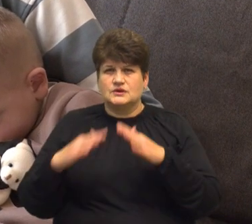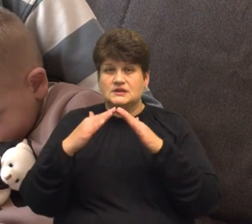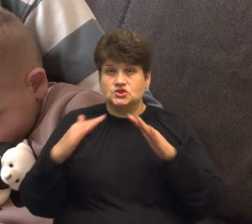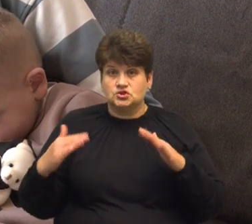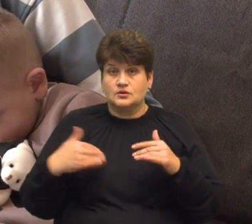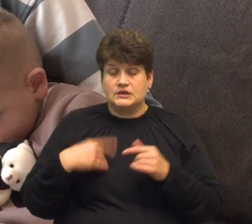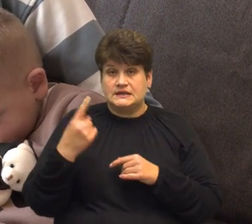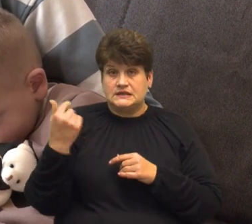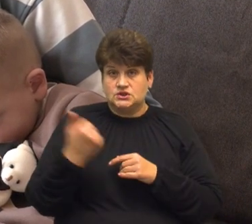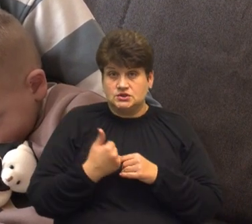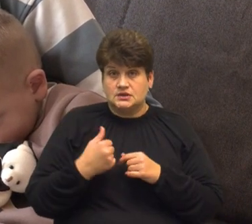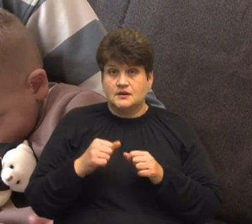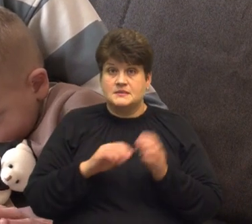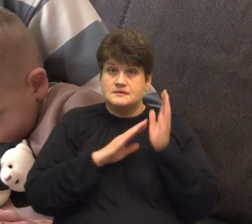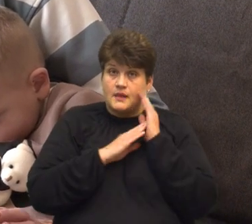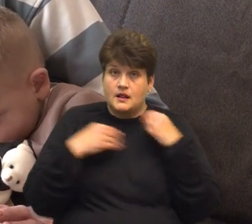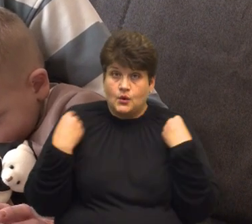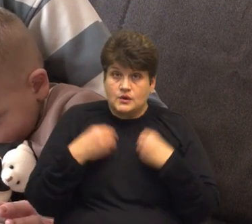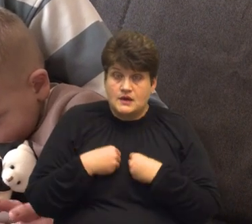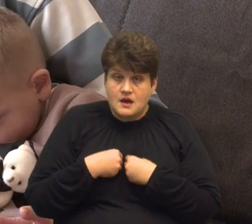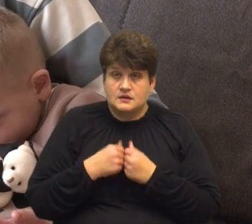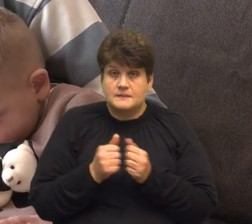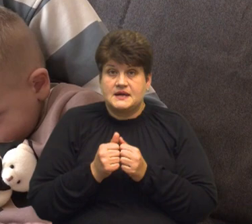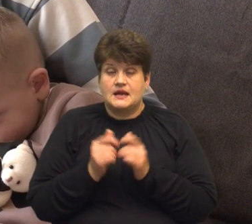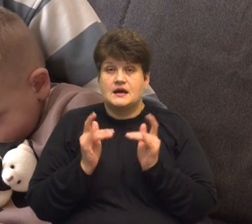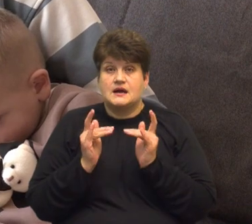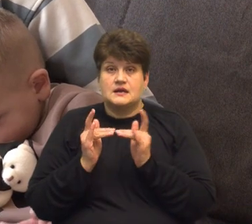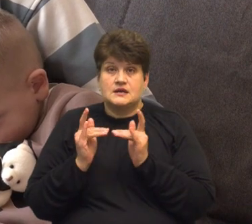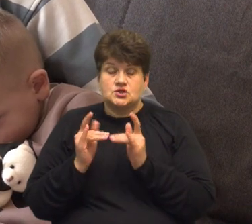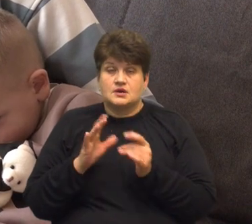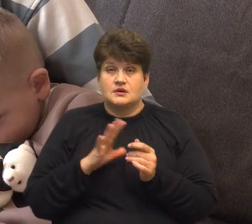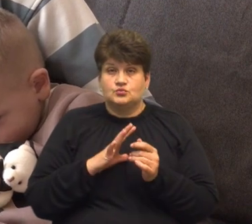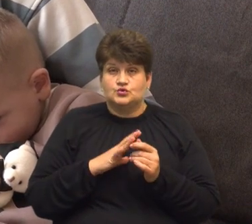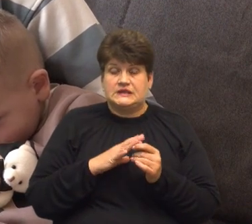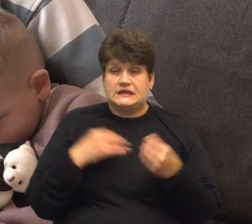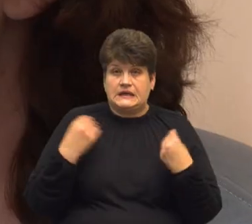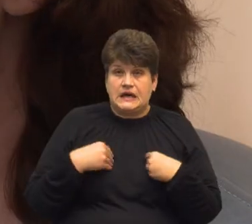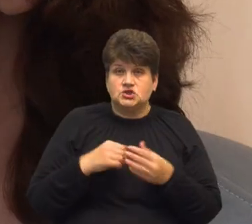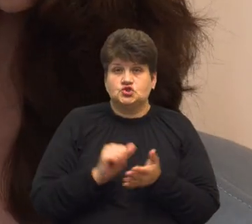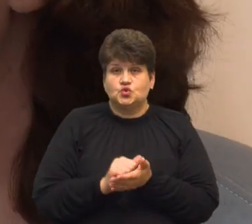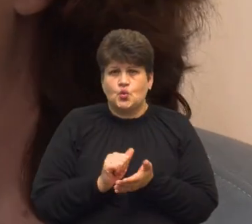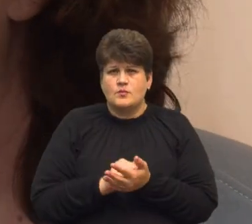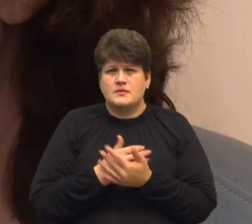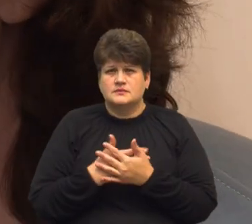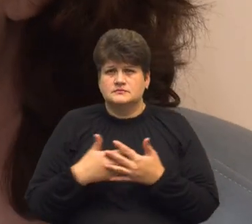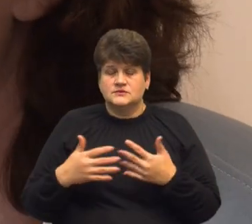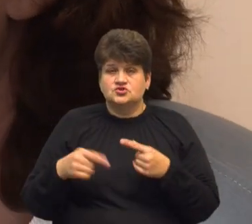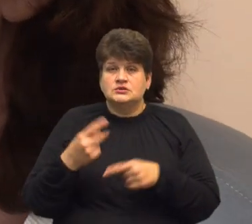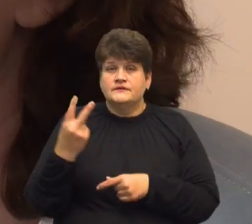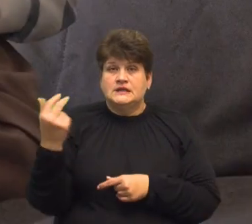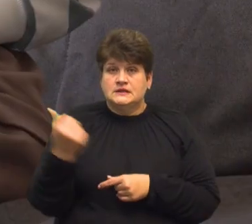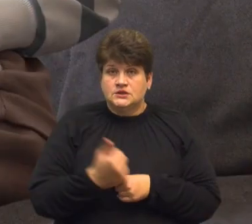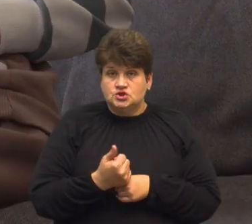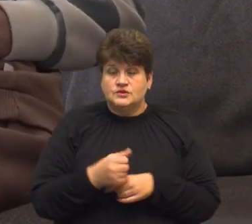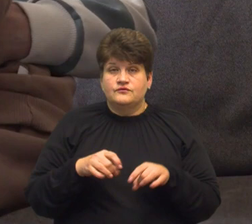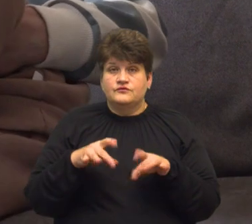спали одягнені. І біля ліжка стояли на свої речі, документи. Через два тижні, каже Катерина,